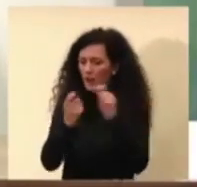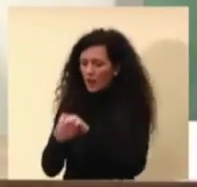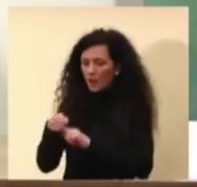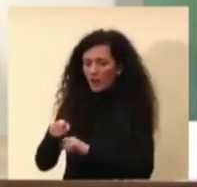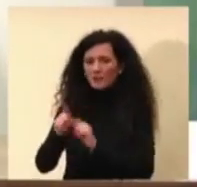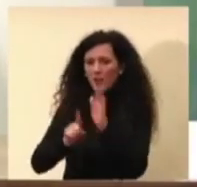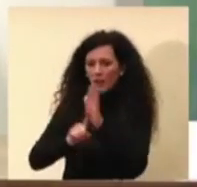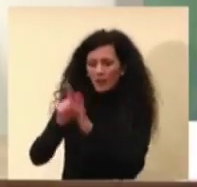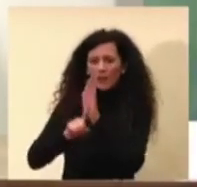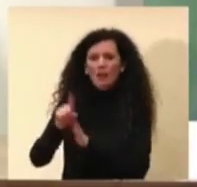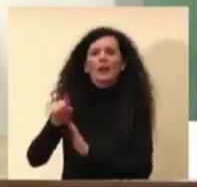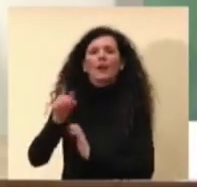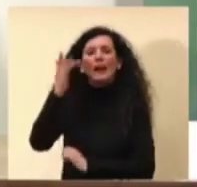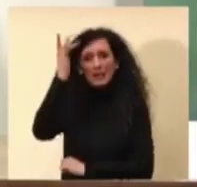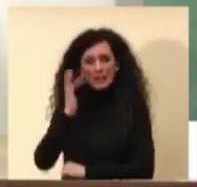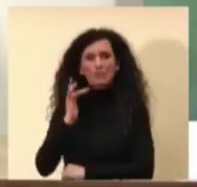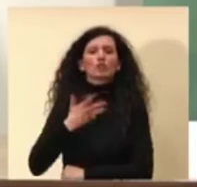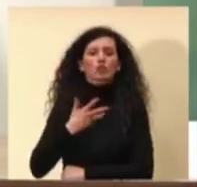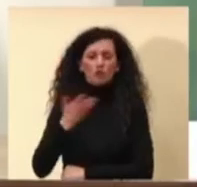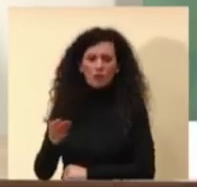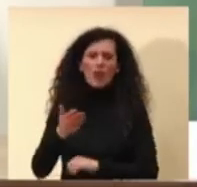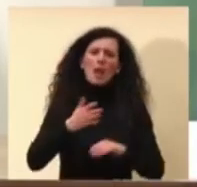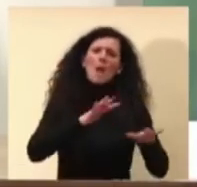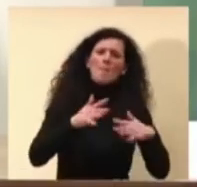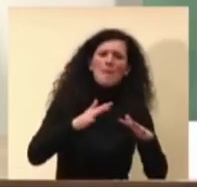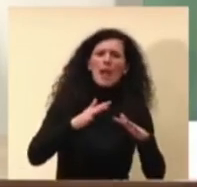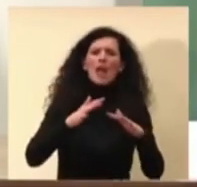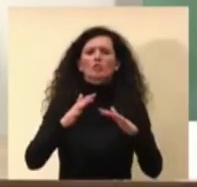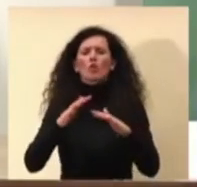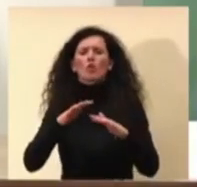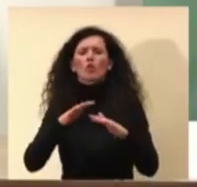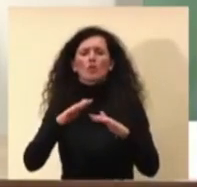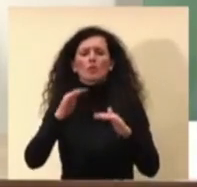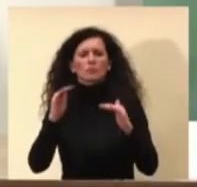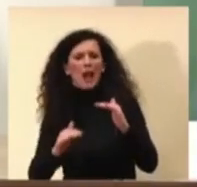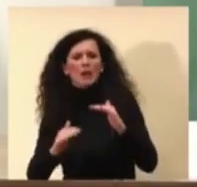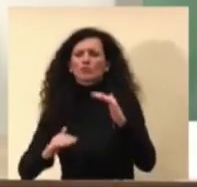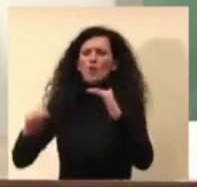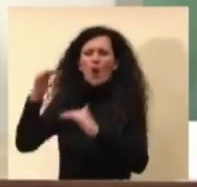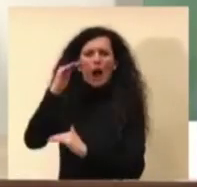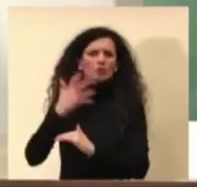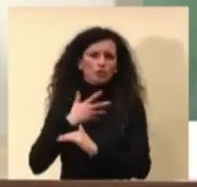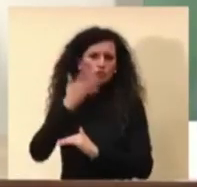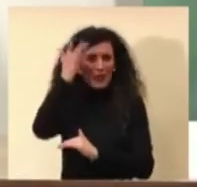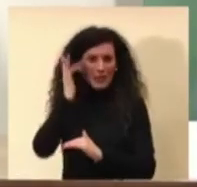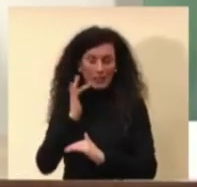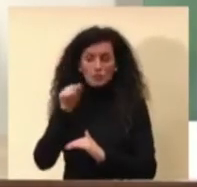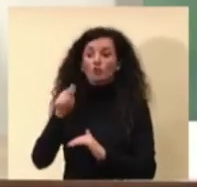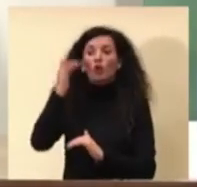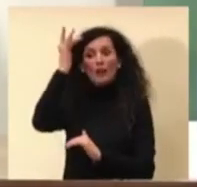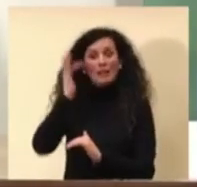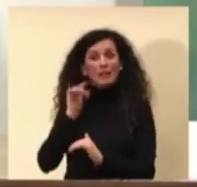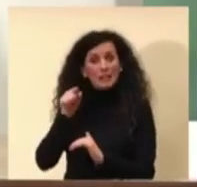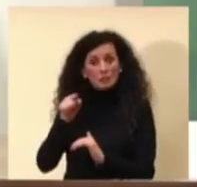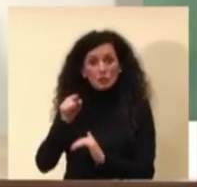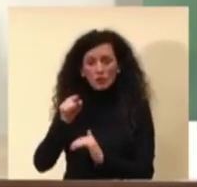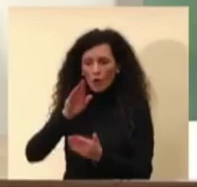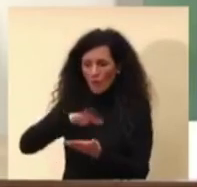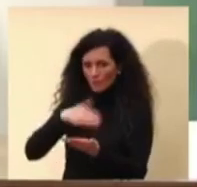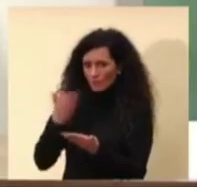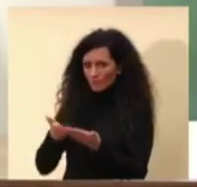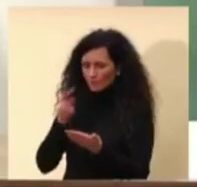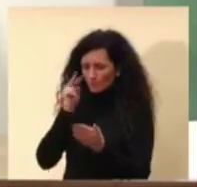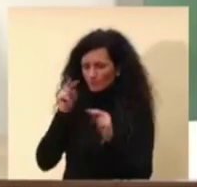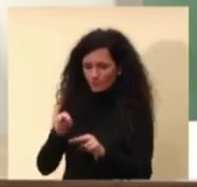moderato, alto. E questo tipo di stima del rischio fondamentalmente non